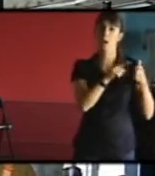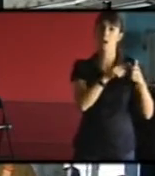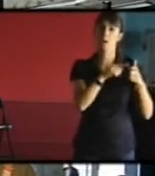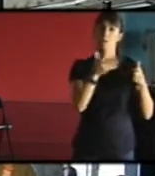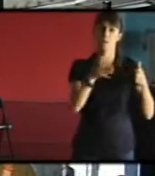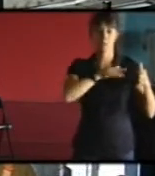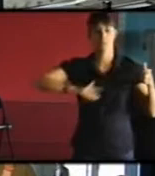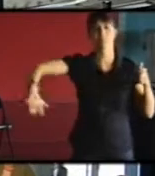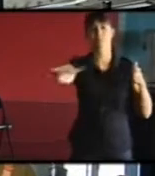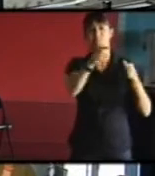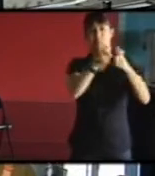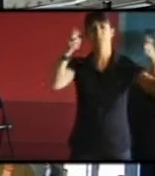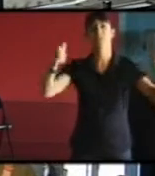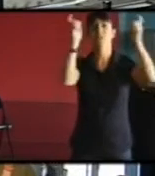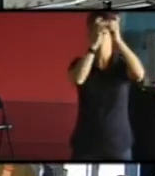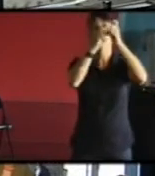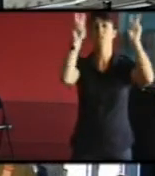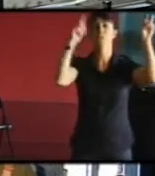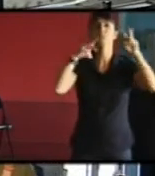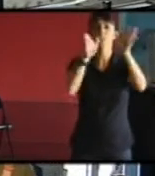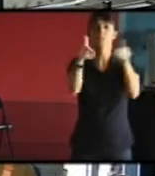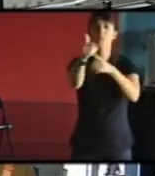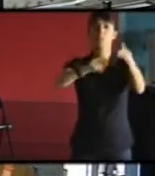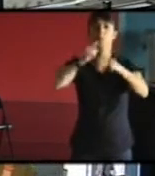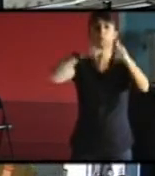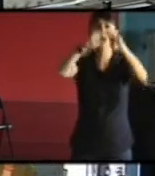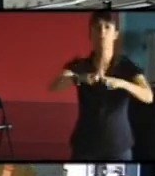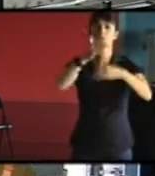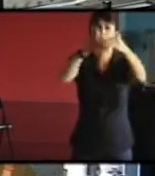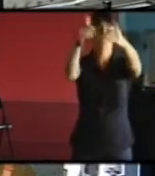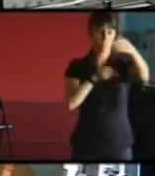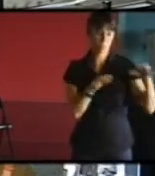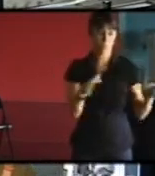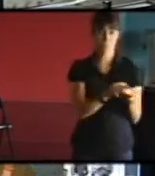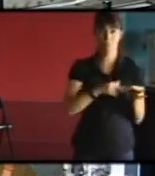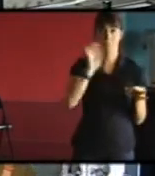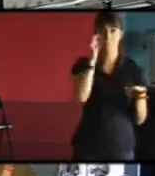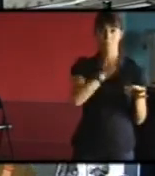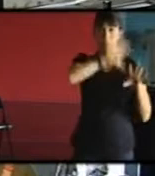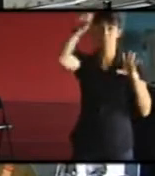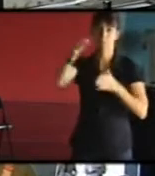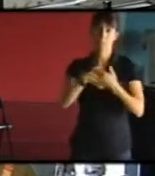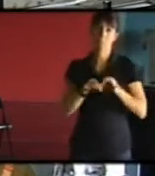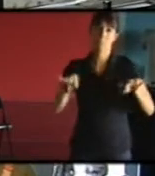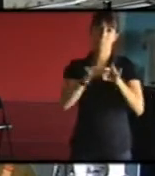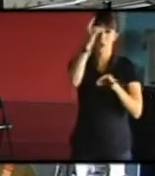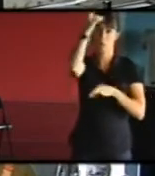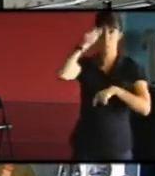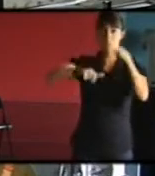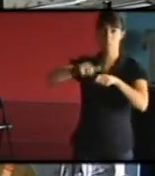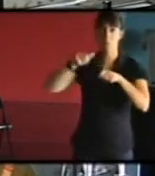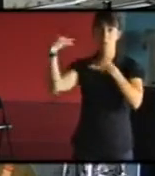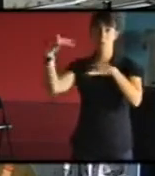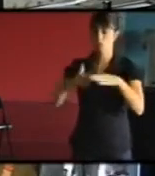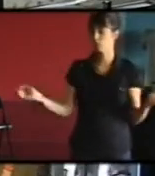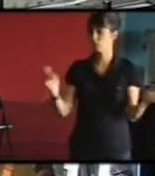développement d'EDF, qui compte plus de 2000 chercheurs. Nous, est une petite centaine basée en Allemagne, avec une douzaine de nationalités différentes.